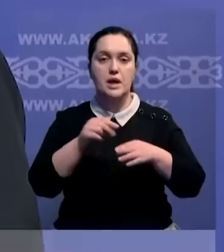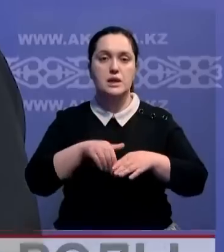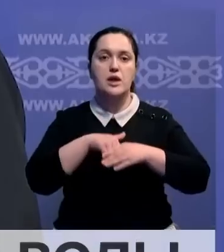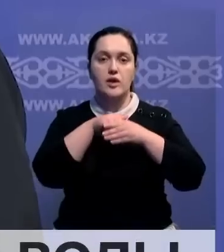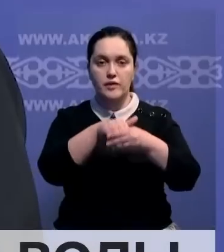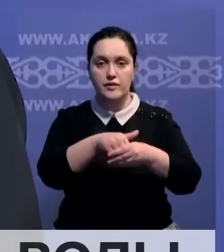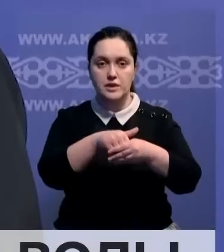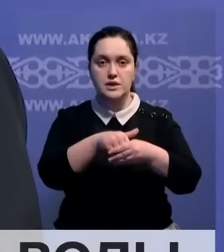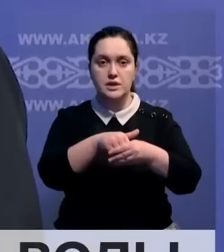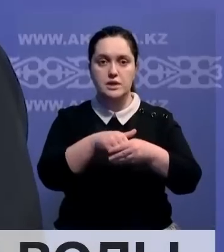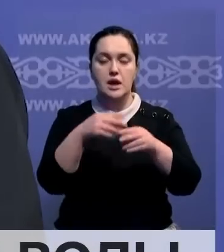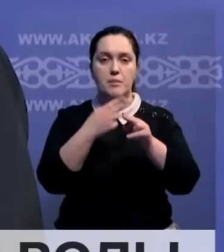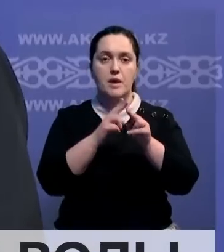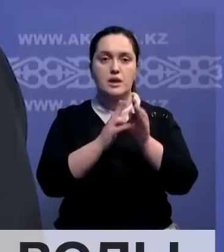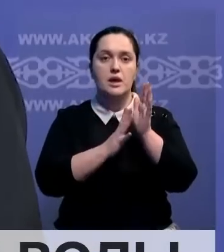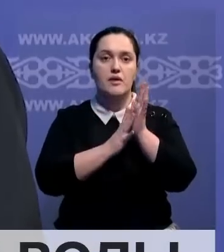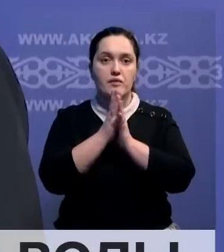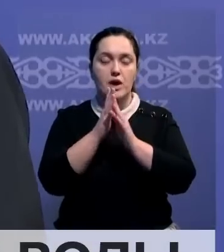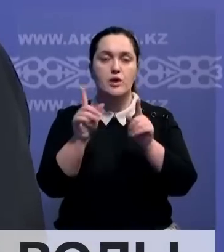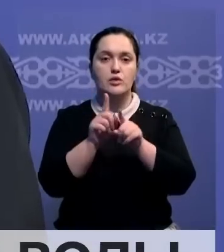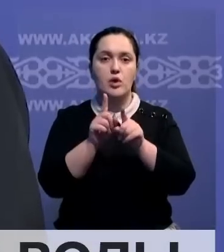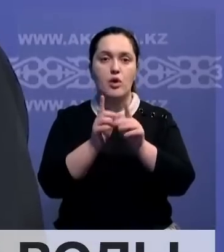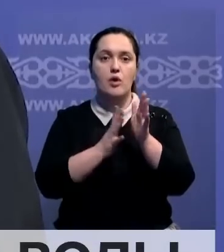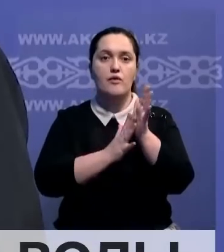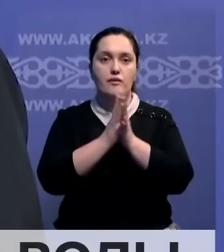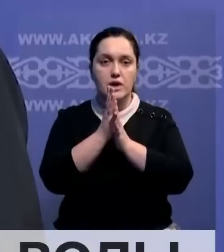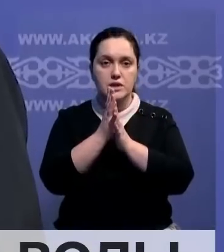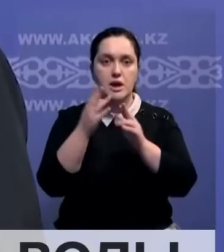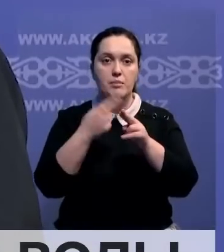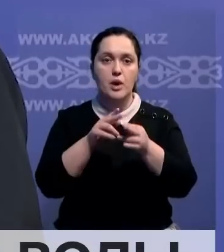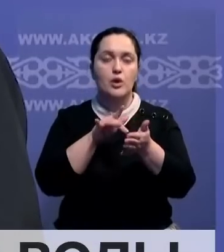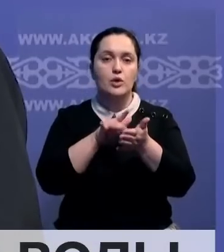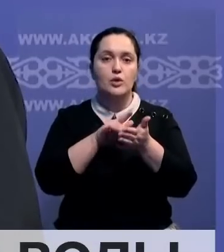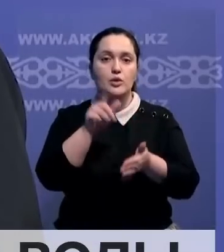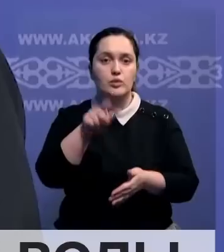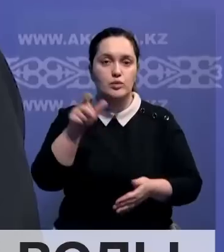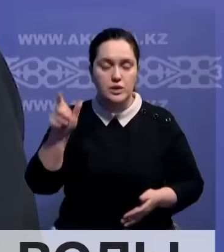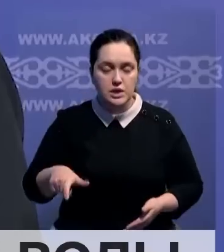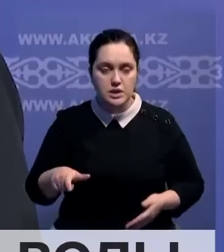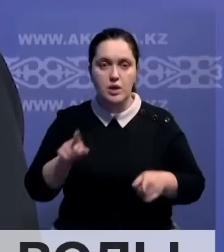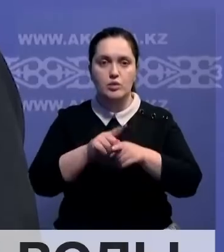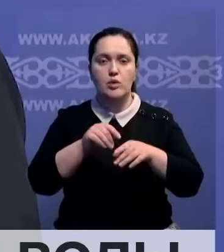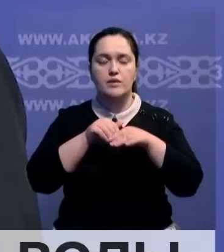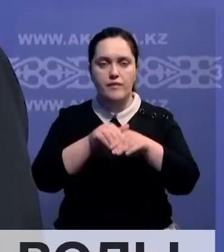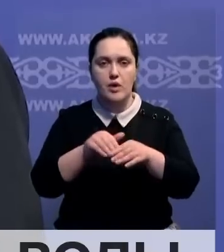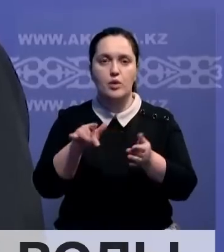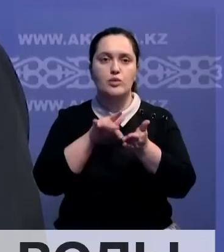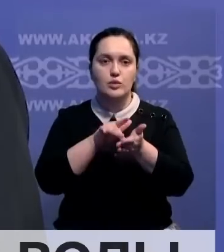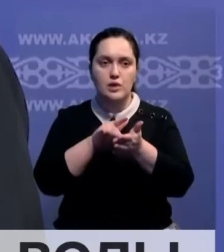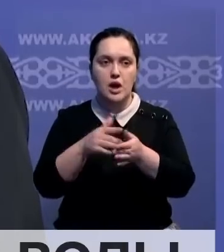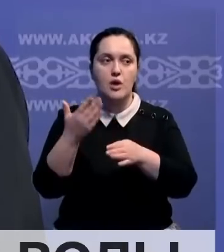основной капитал возросли. Также возросло количество туристов и инвестиций в туристическую отрасль.